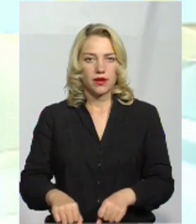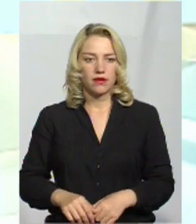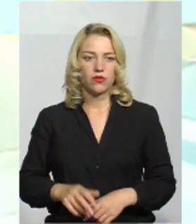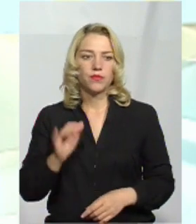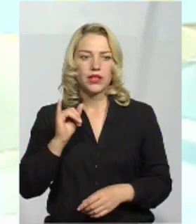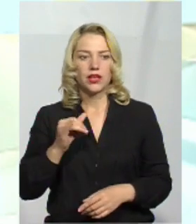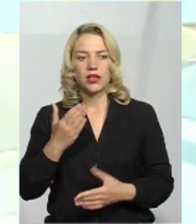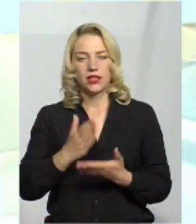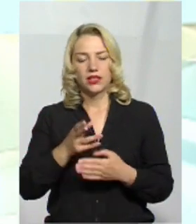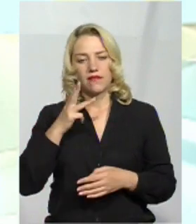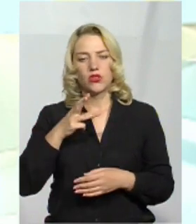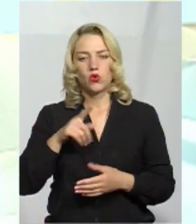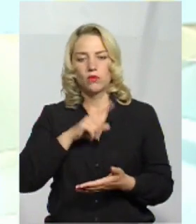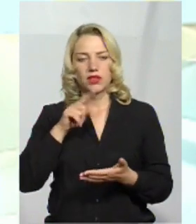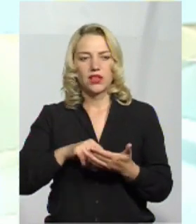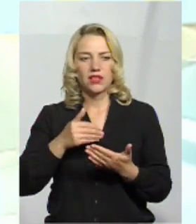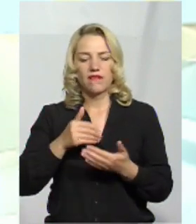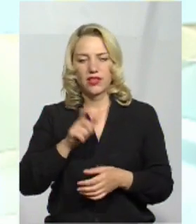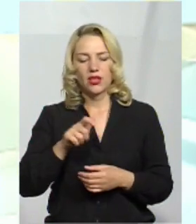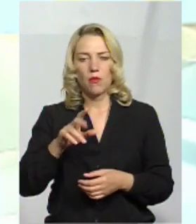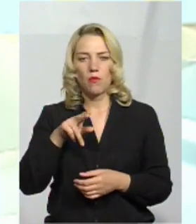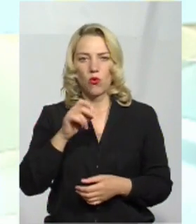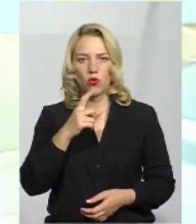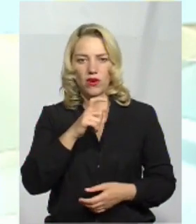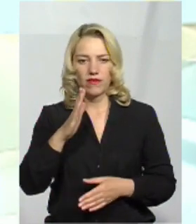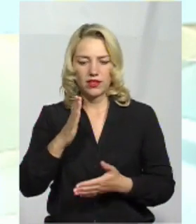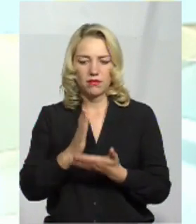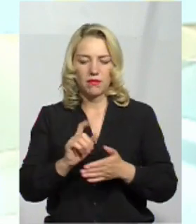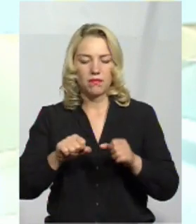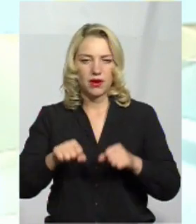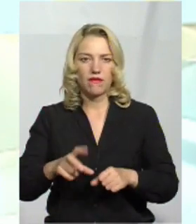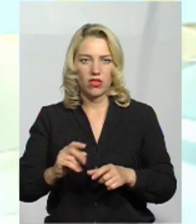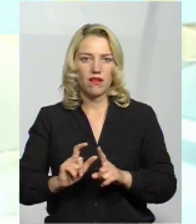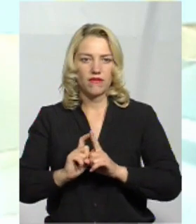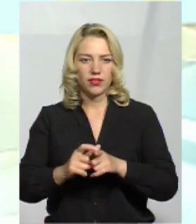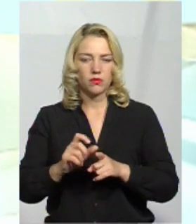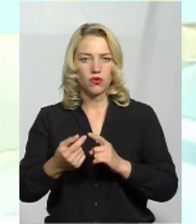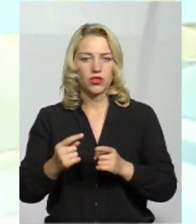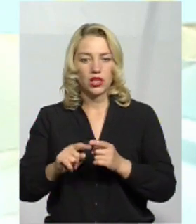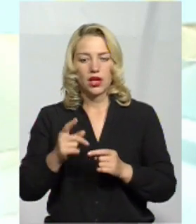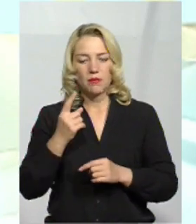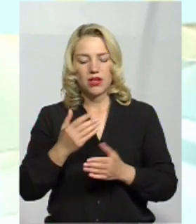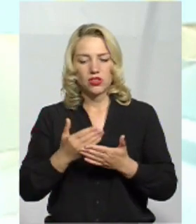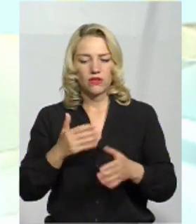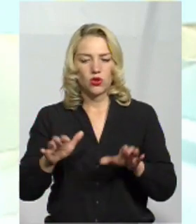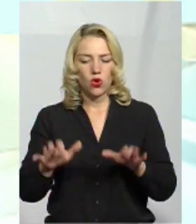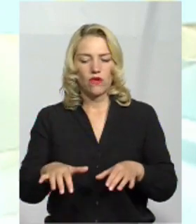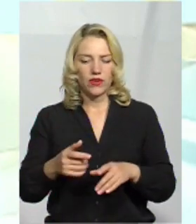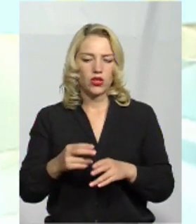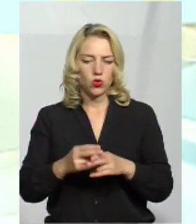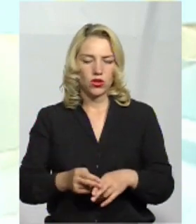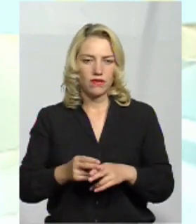І маємо записані відеозапитання від жителів округу по хвилині. Будете мати для відповідей на них. І перший від голови Доноєвецької